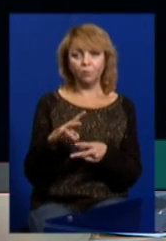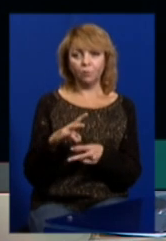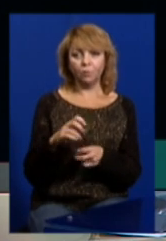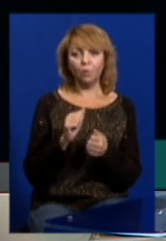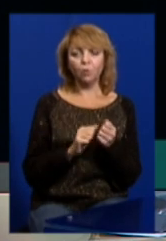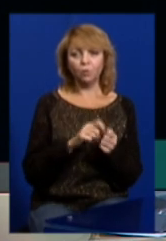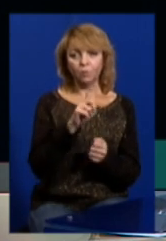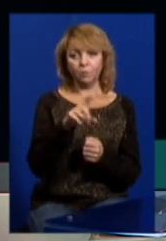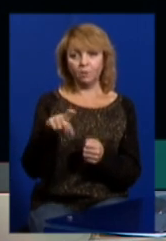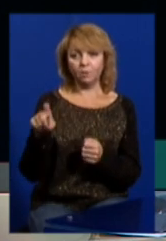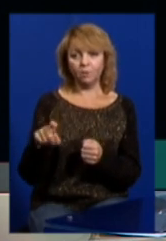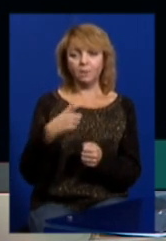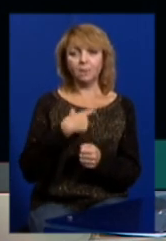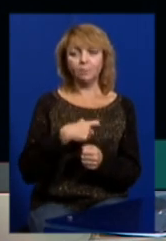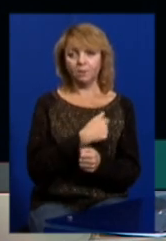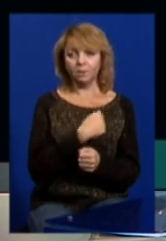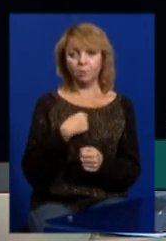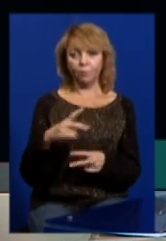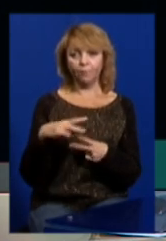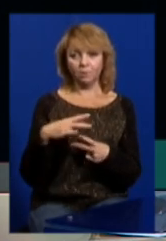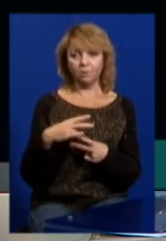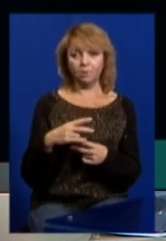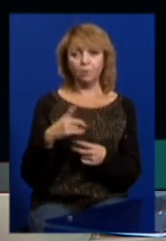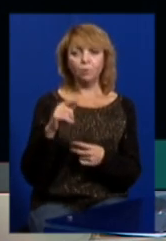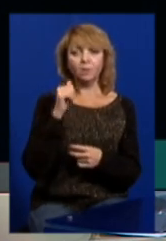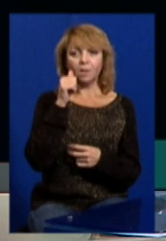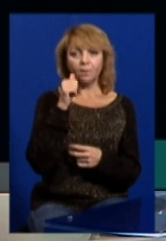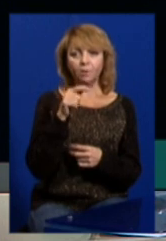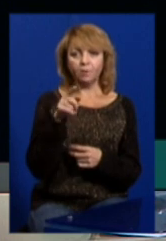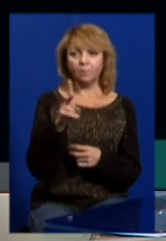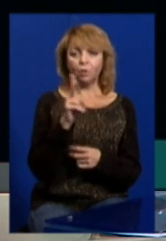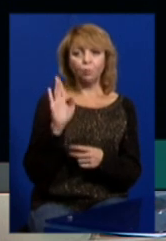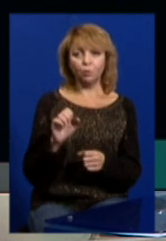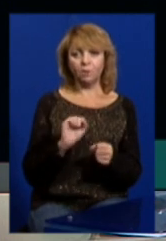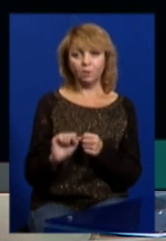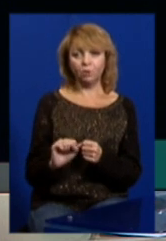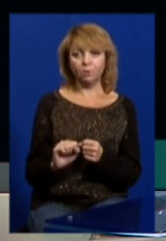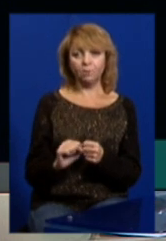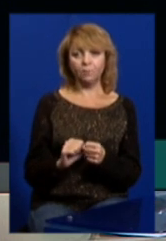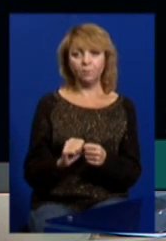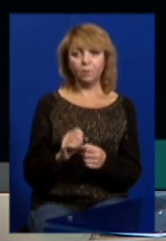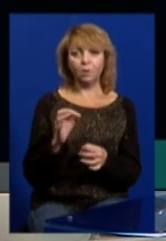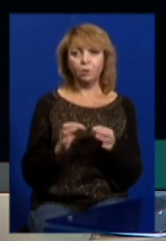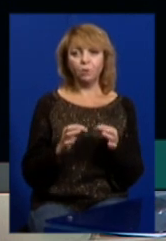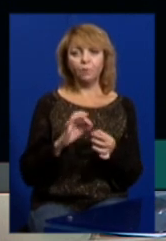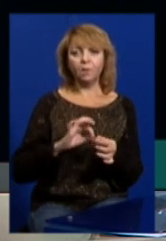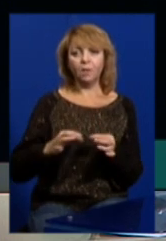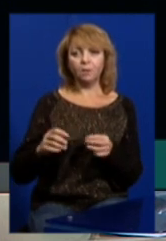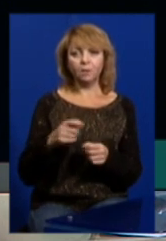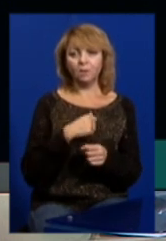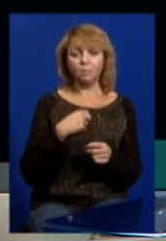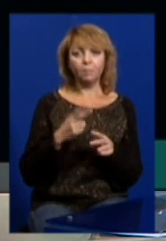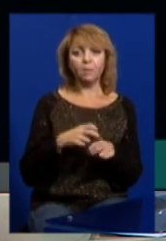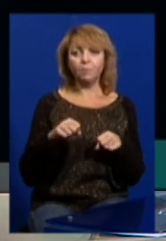громадянин, собі самому. Бо завтра тебе нікому буде захистити. Судова ланка, вона саме